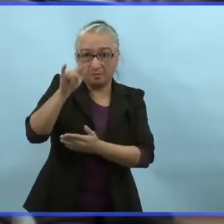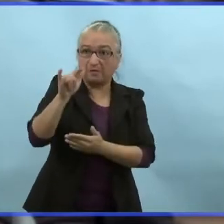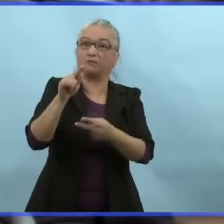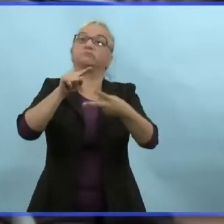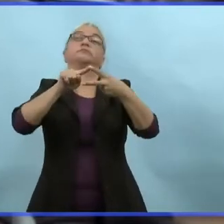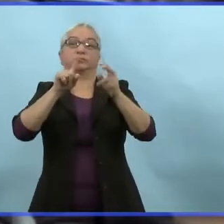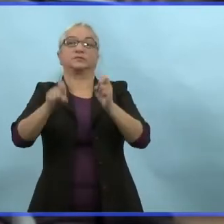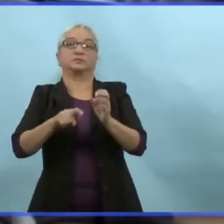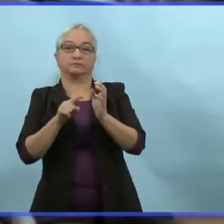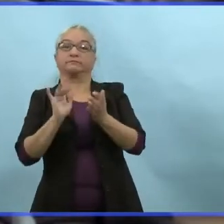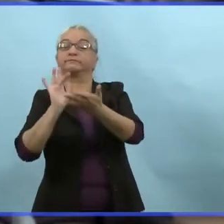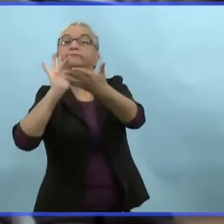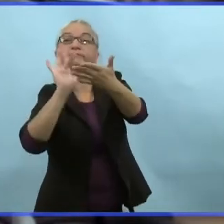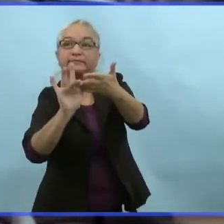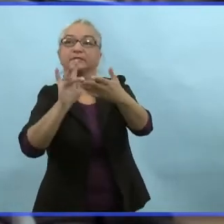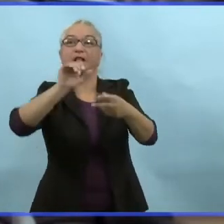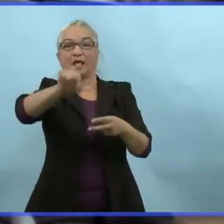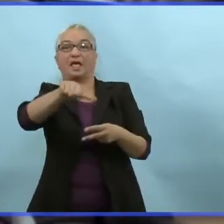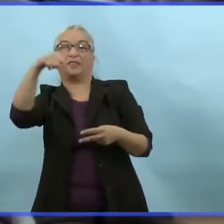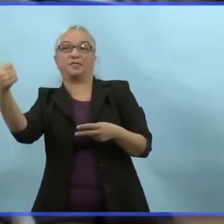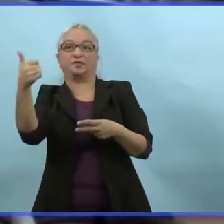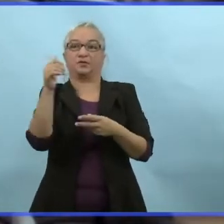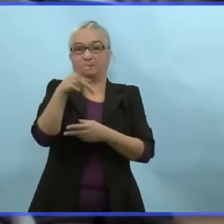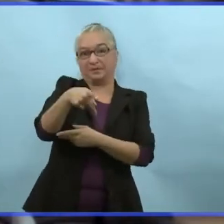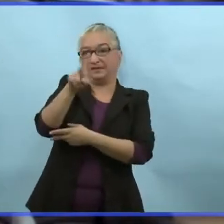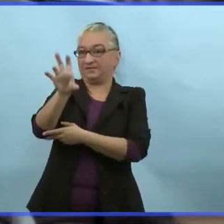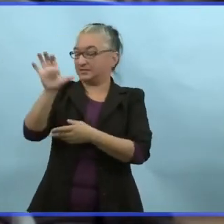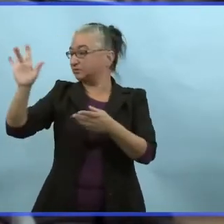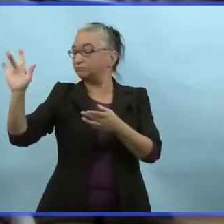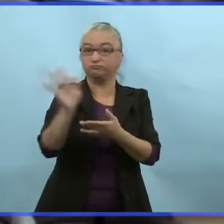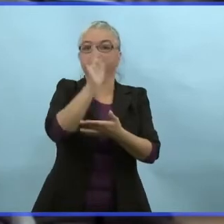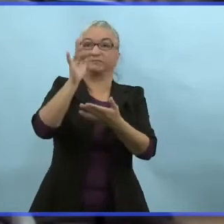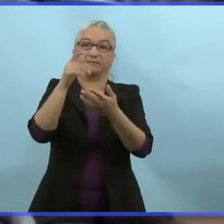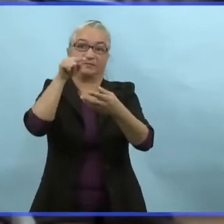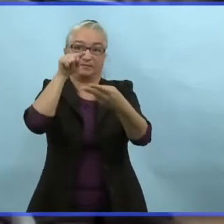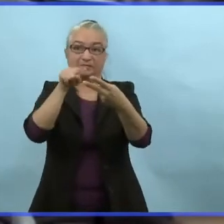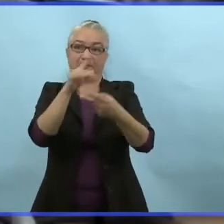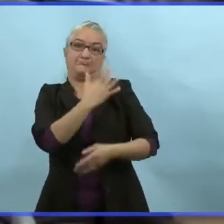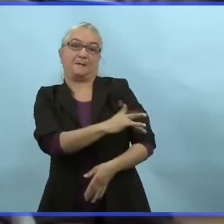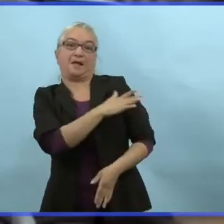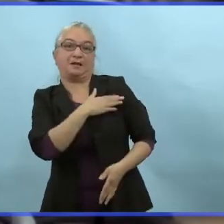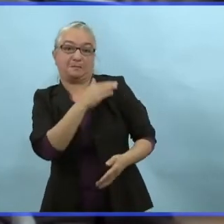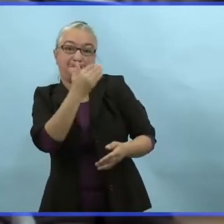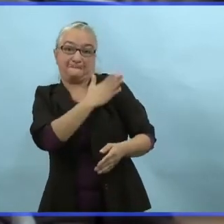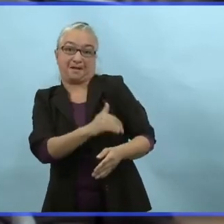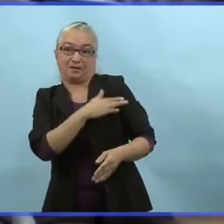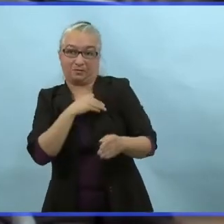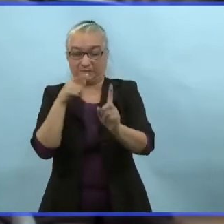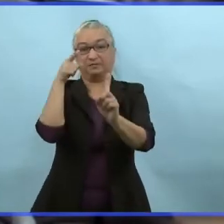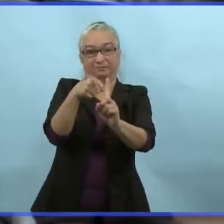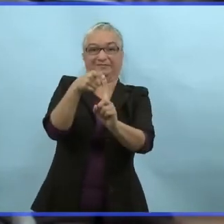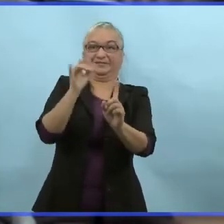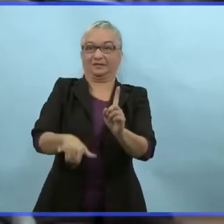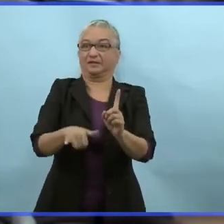vous devrez peut-être passer d à l'autre. Et parfois, quand vous êtes en ligne, il y a une certaine pression pour que vous fassiez ça le plus vite possible.